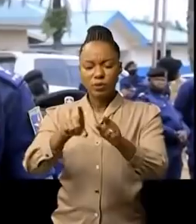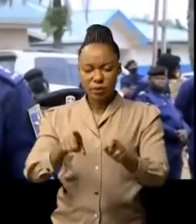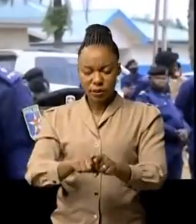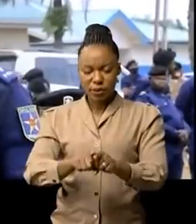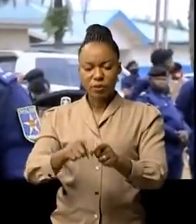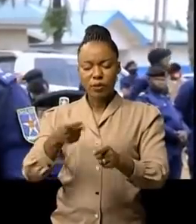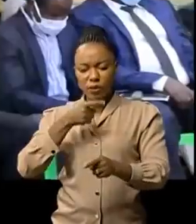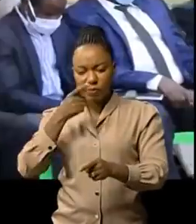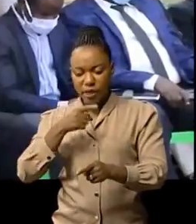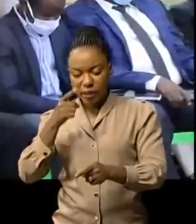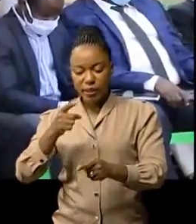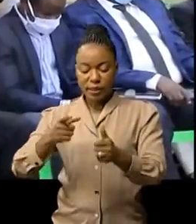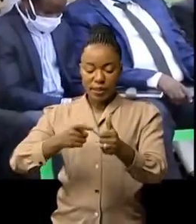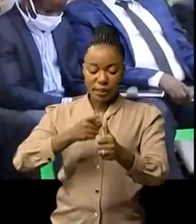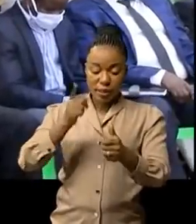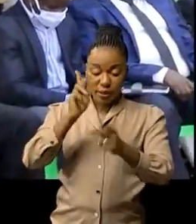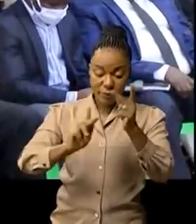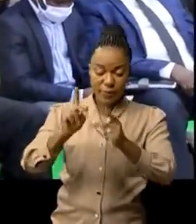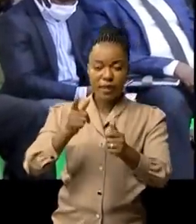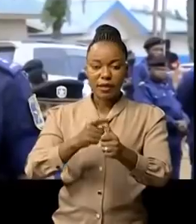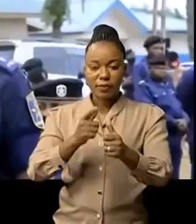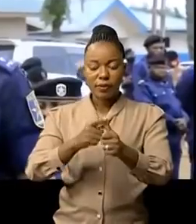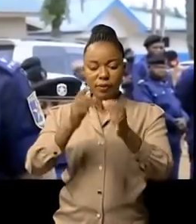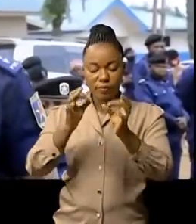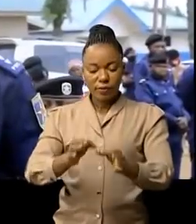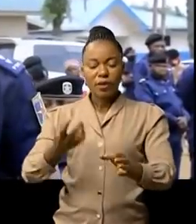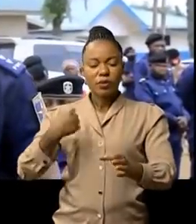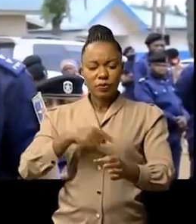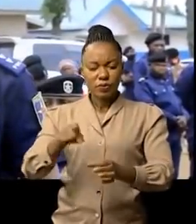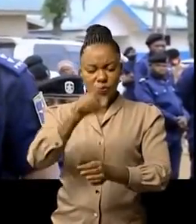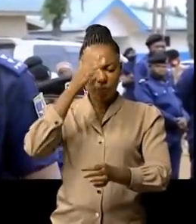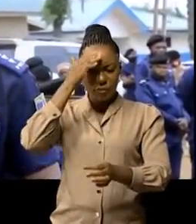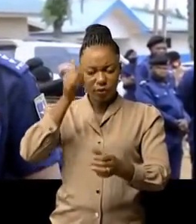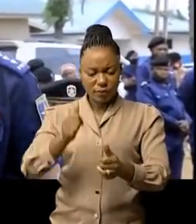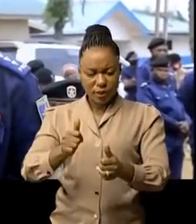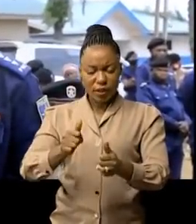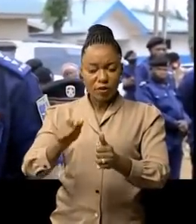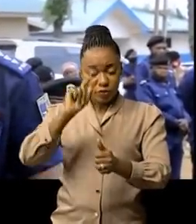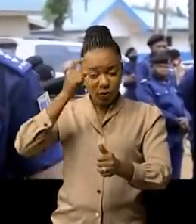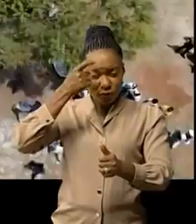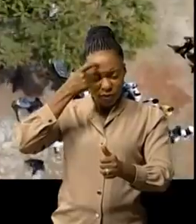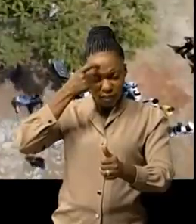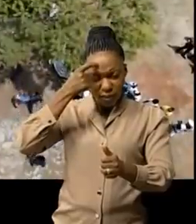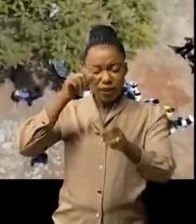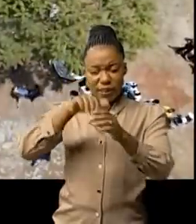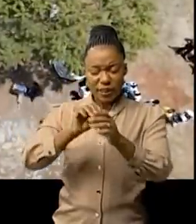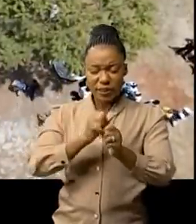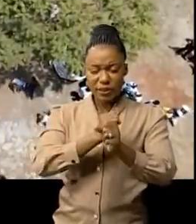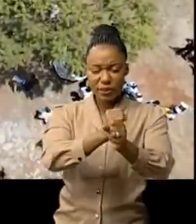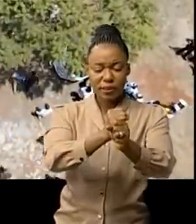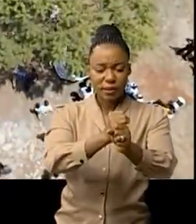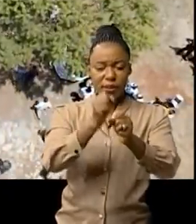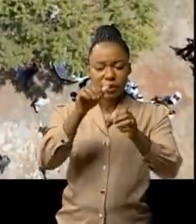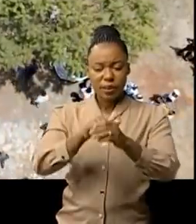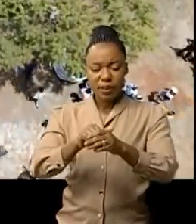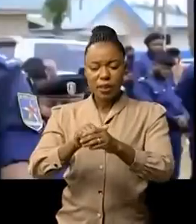'adage, les peuples d'Arocs. Vos gestes parlent et nous percevons combien vous êtes maîtres en performance de la gouvernance sécuritaire dans la